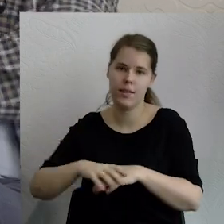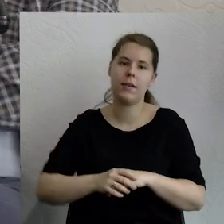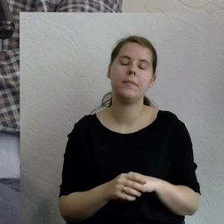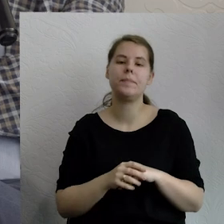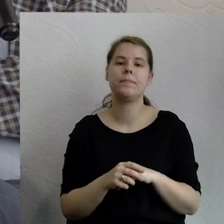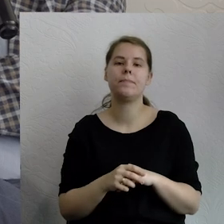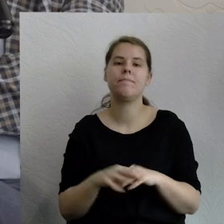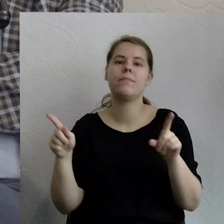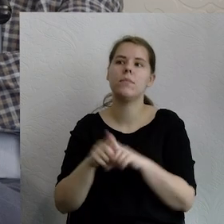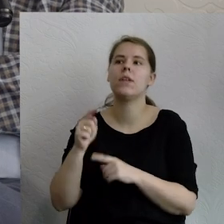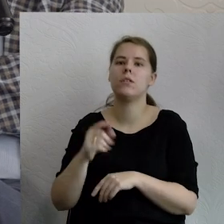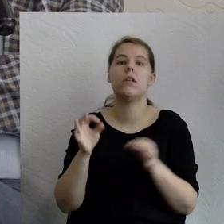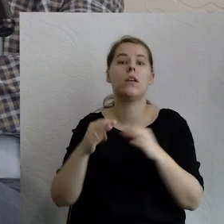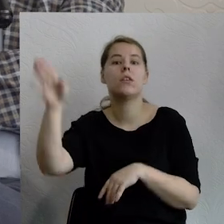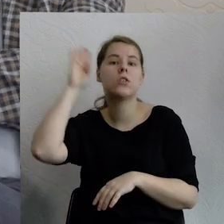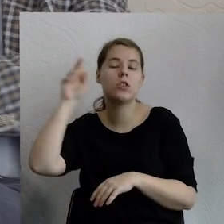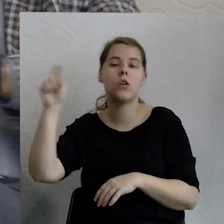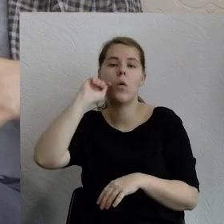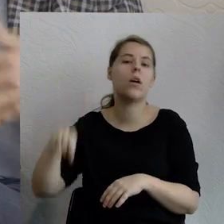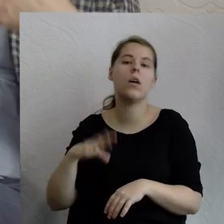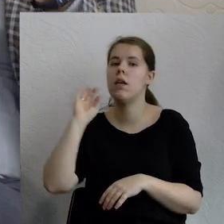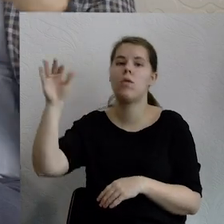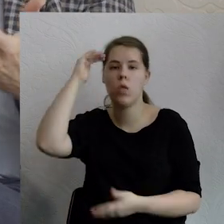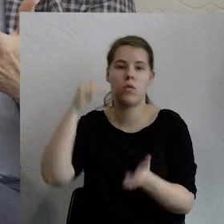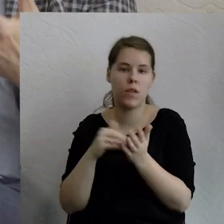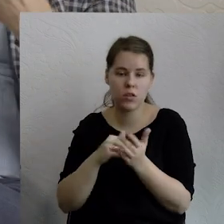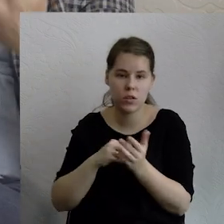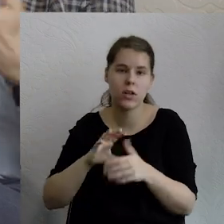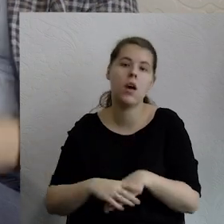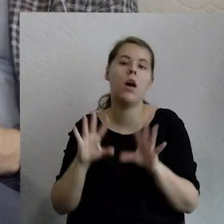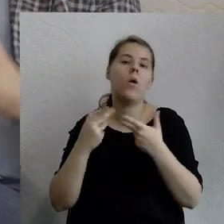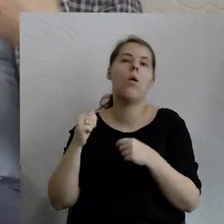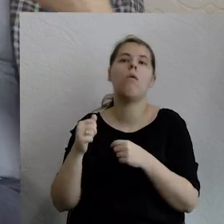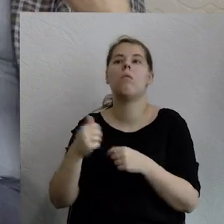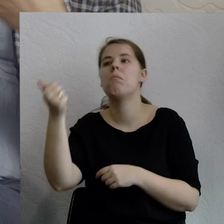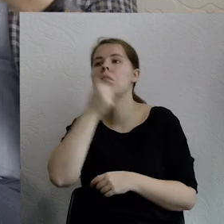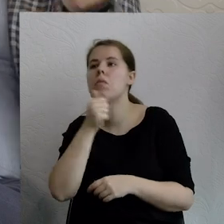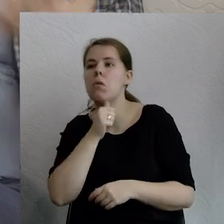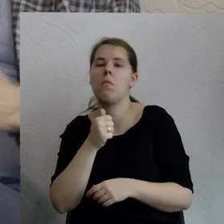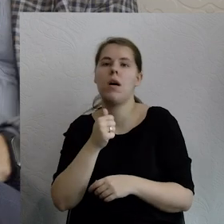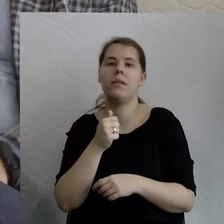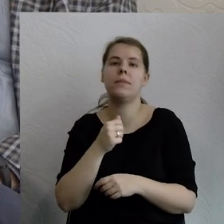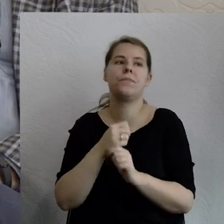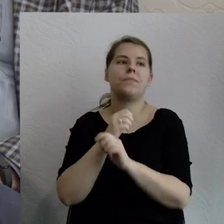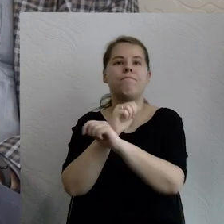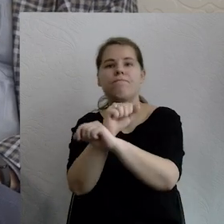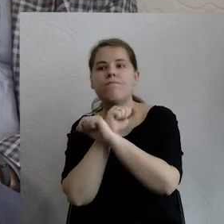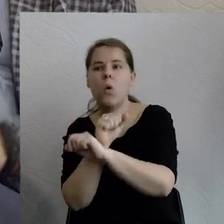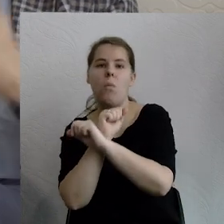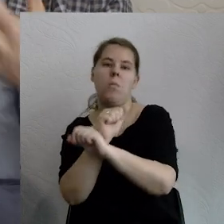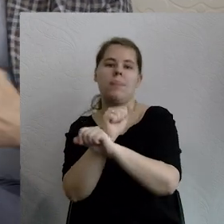które Ukraińcy przeżywają, no to jest właśnie próba obrony systemu